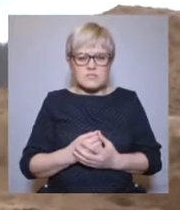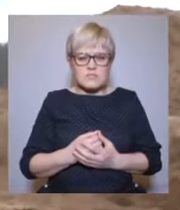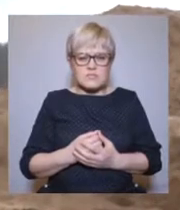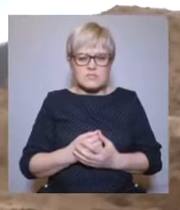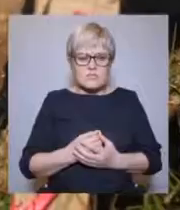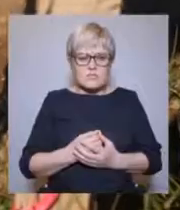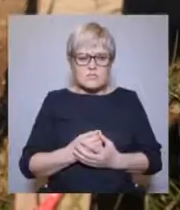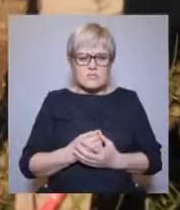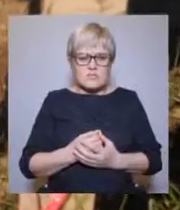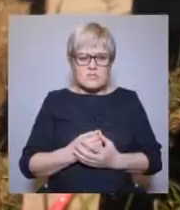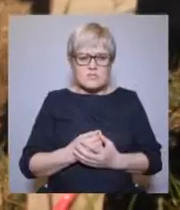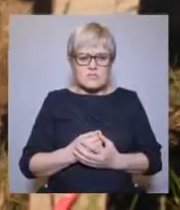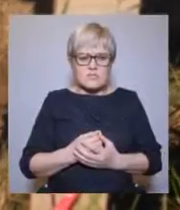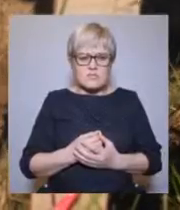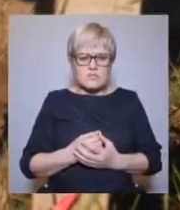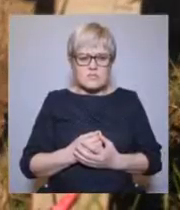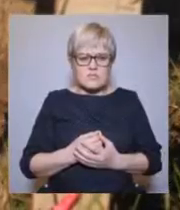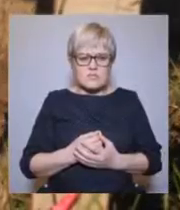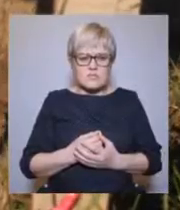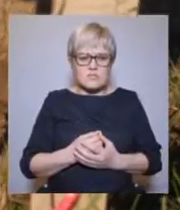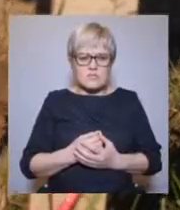56, 15, 14.